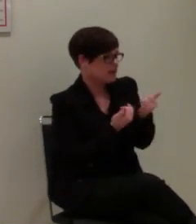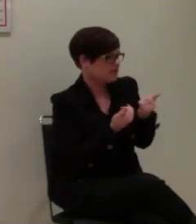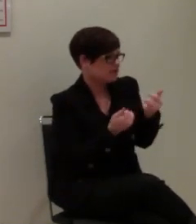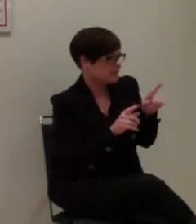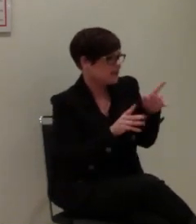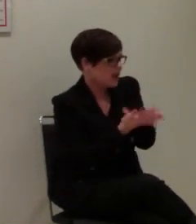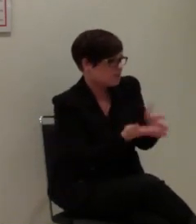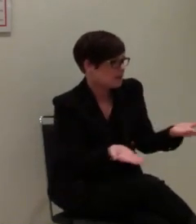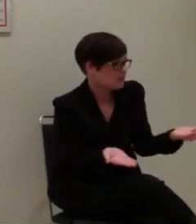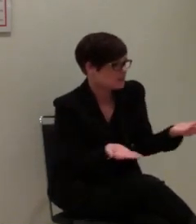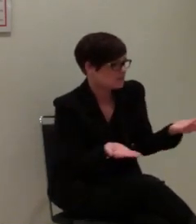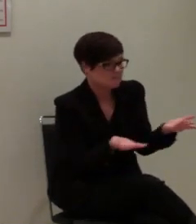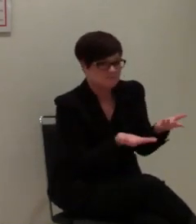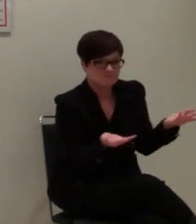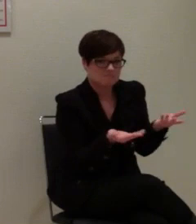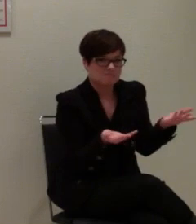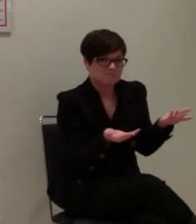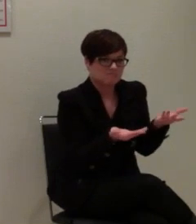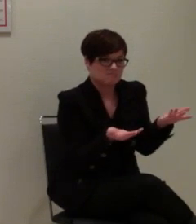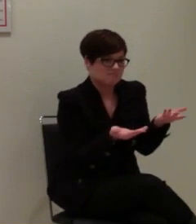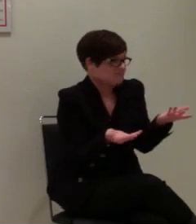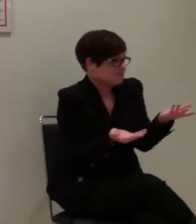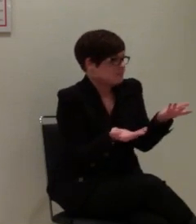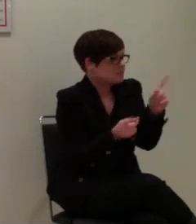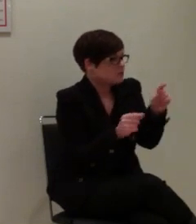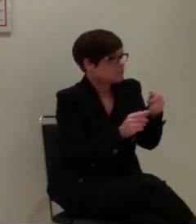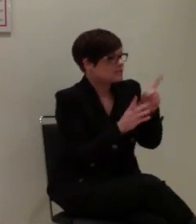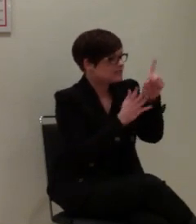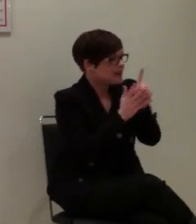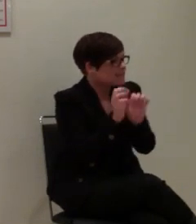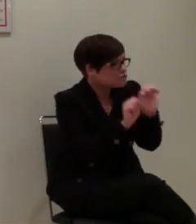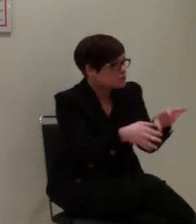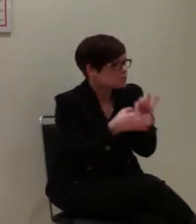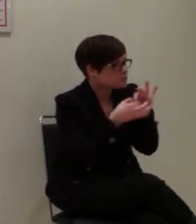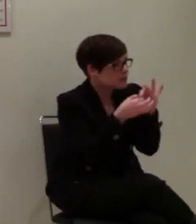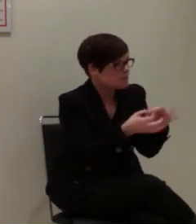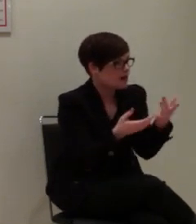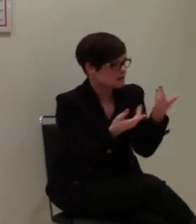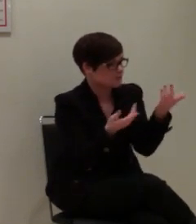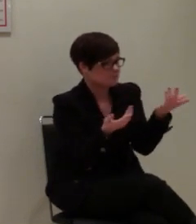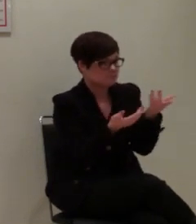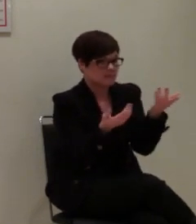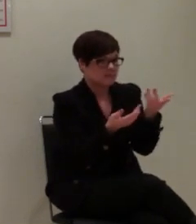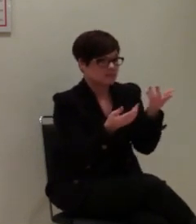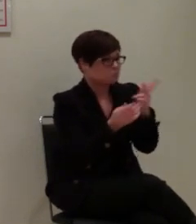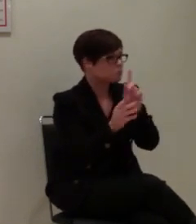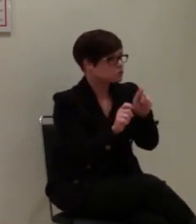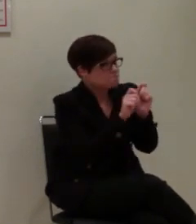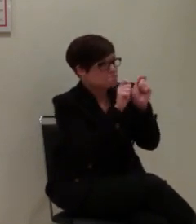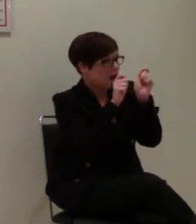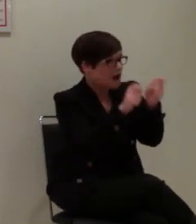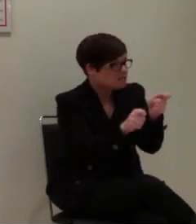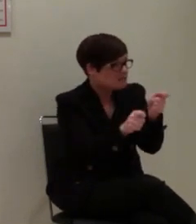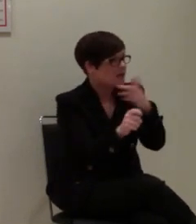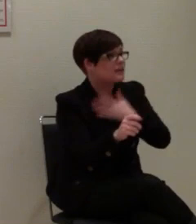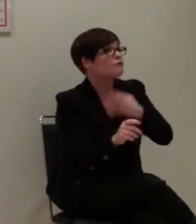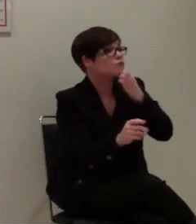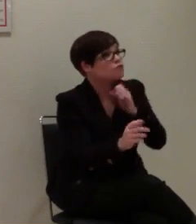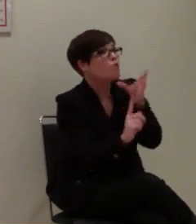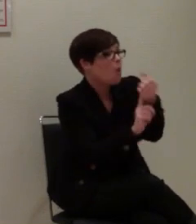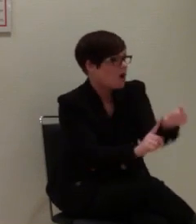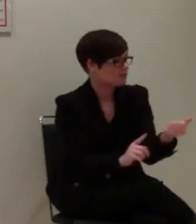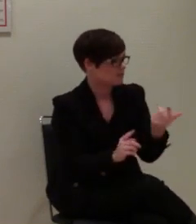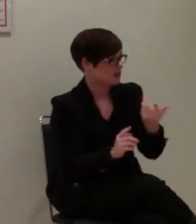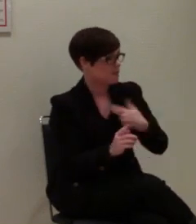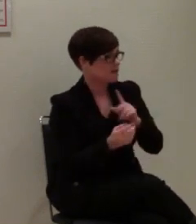stattfinden würde. Das ist ja mit dem Datenschutz im Zusammenhang, muss man das ja dann so beantragen, dass man geortet werden möchte. Wie würde